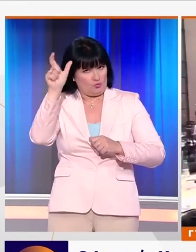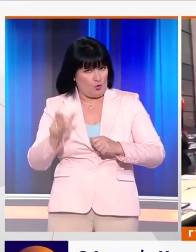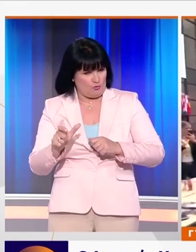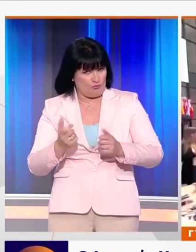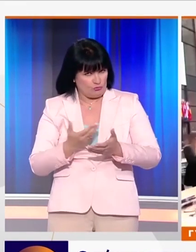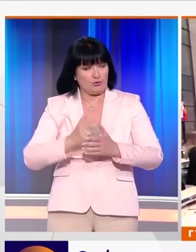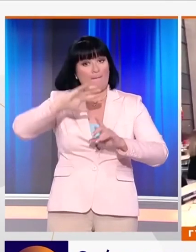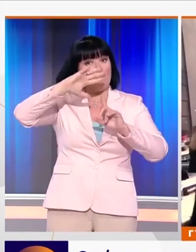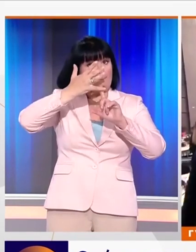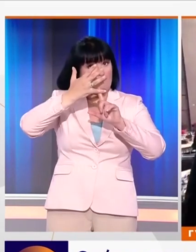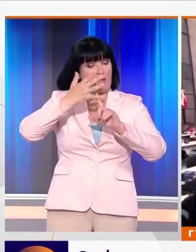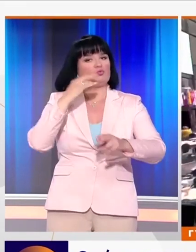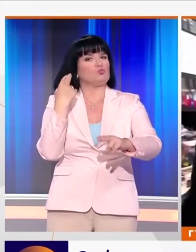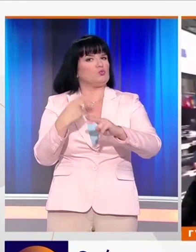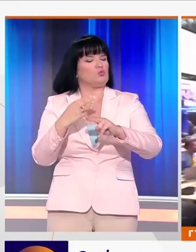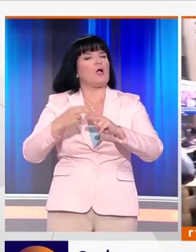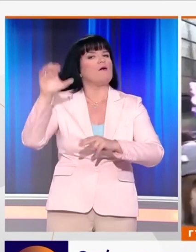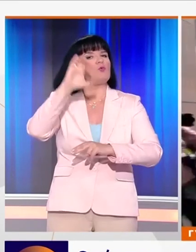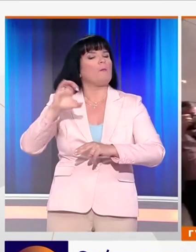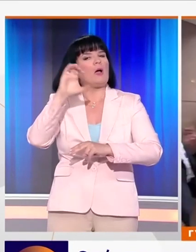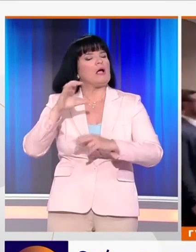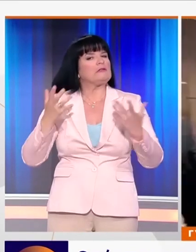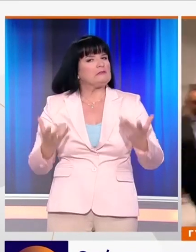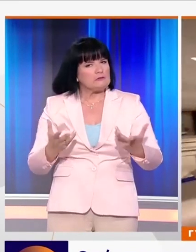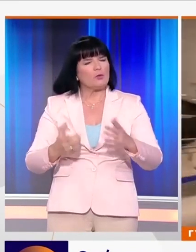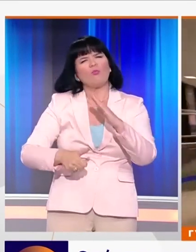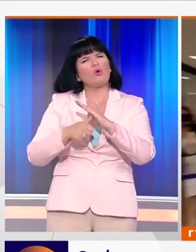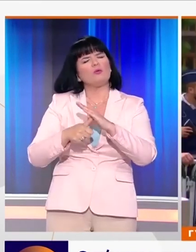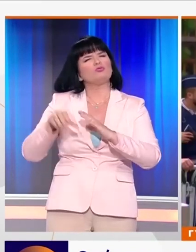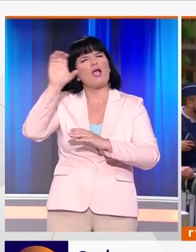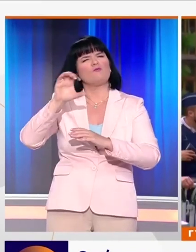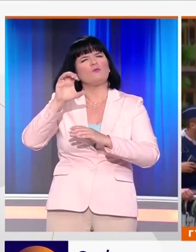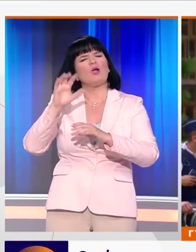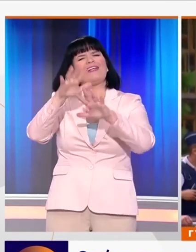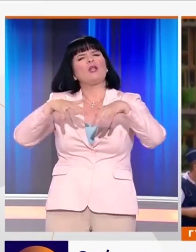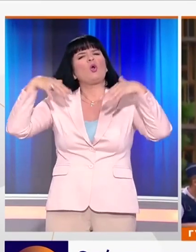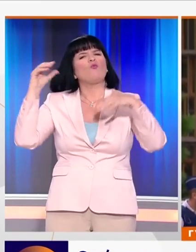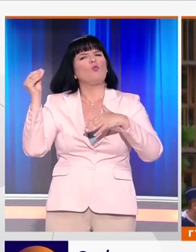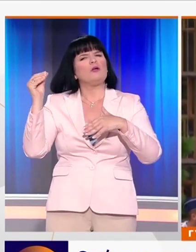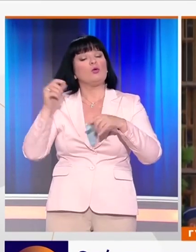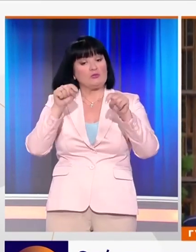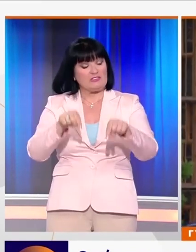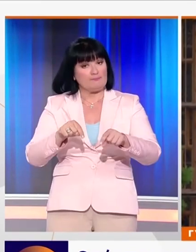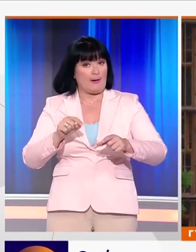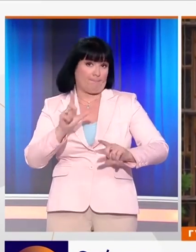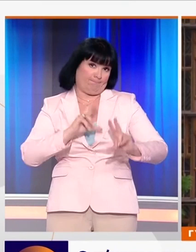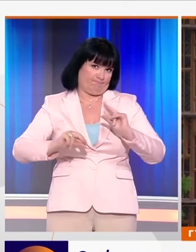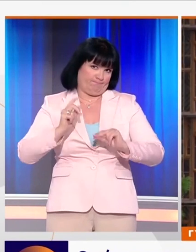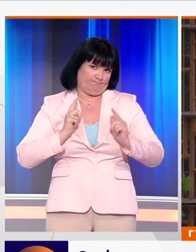Ο πέμπτος σημαντικότερος ρόλος της Ευρωπαϊκής Ένωσης, εκείνος του Προέδρου του Ευρωπαϊκού Κοινοβουλίου, κρίνεται σήμερα.